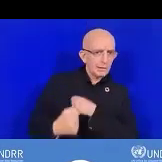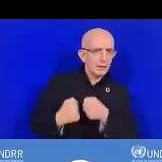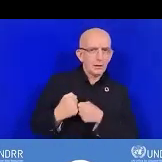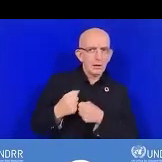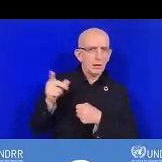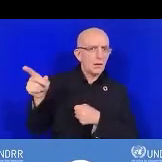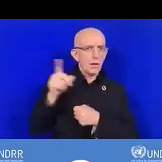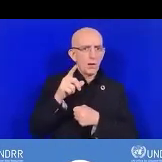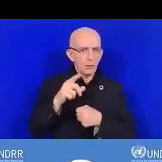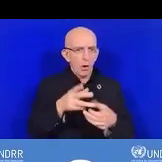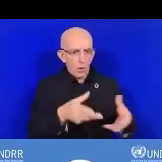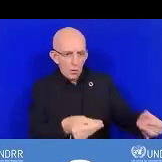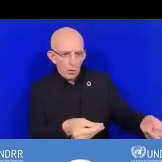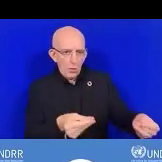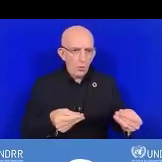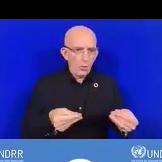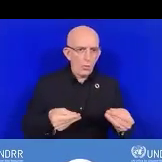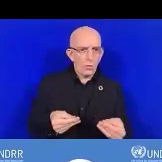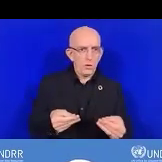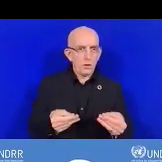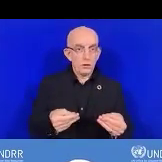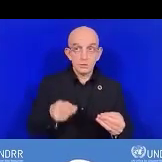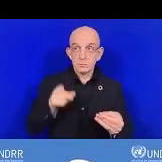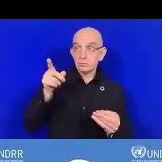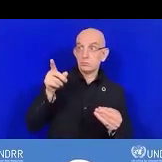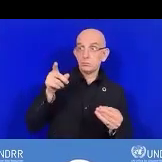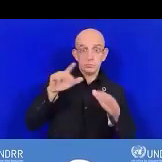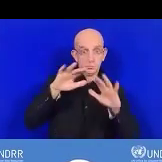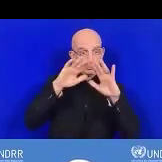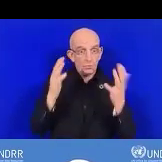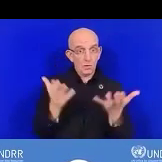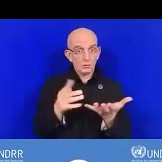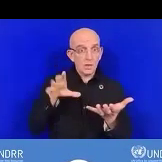dans leur secteur, dans les différents secteurs.